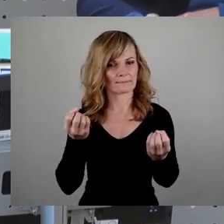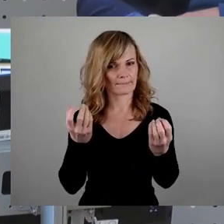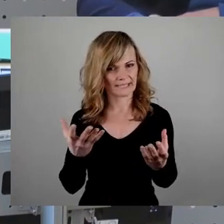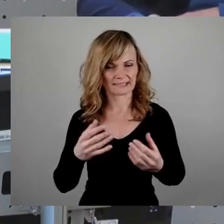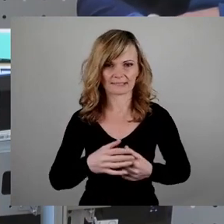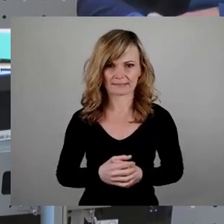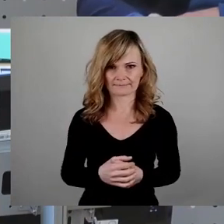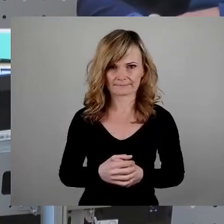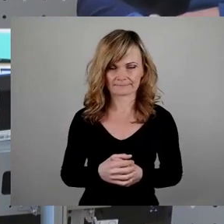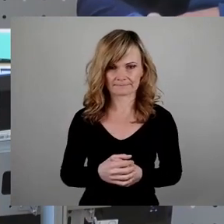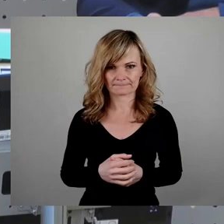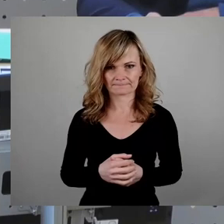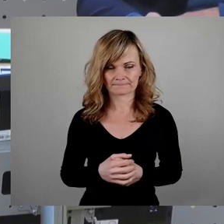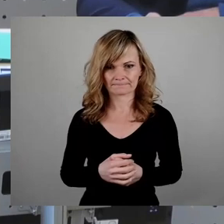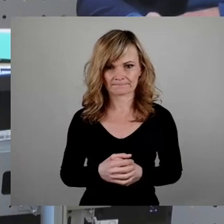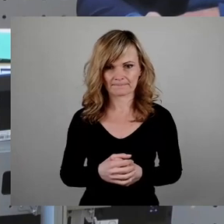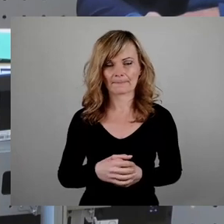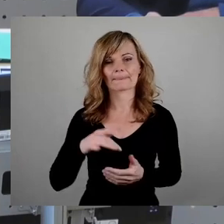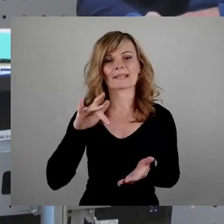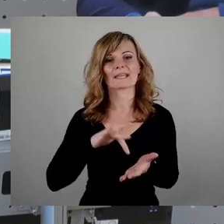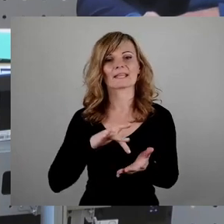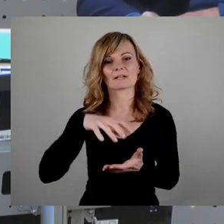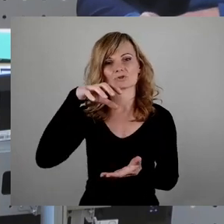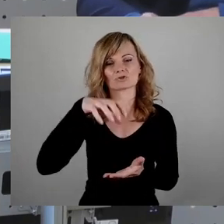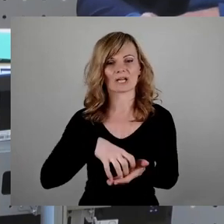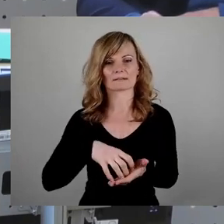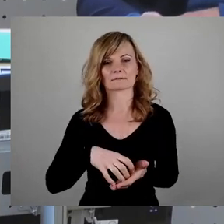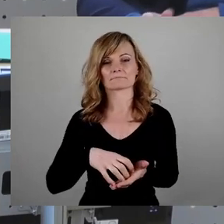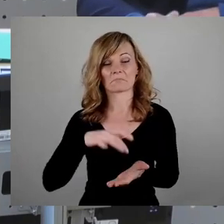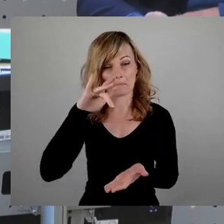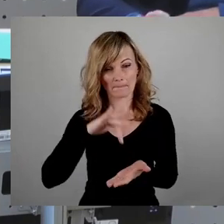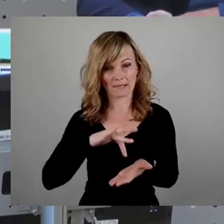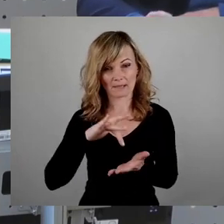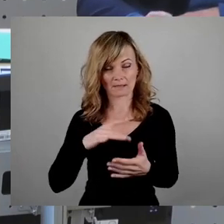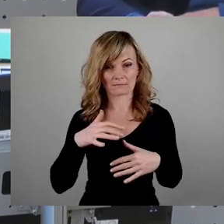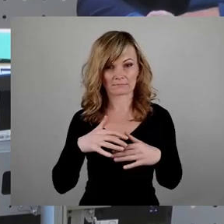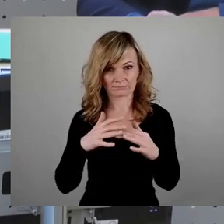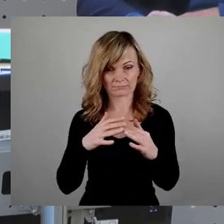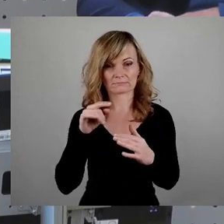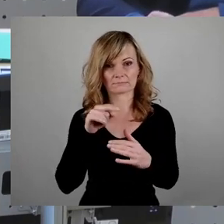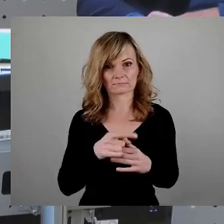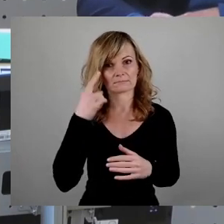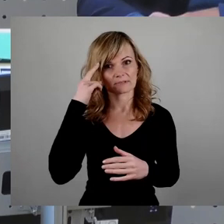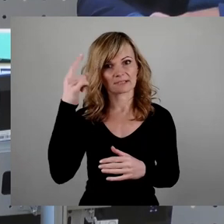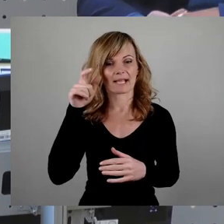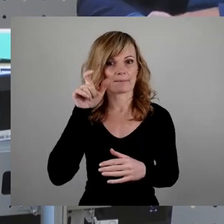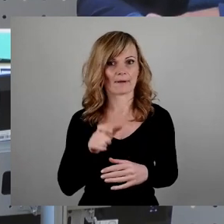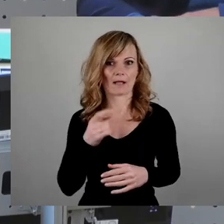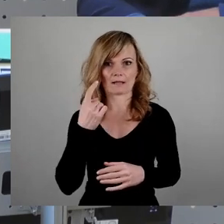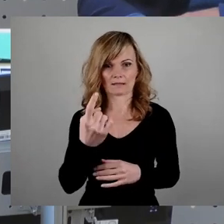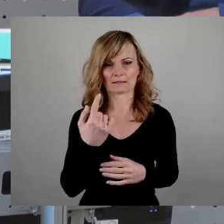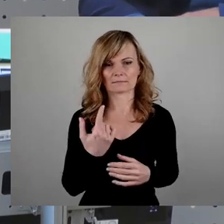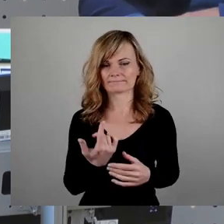verstand mitten aus der Innenstadt ein Denkmal, nicht irgendein Denkmal, nein, ein Denkmal, das auf ein Thema